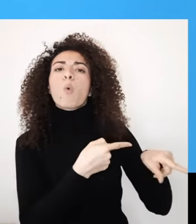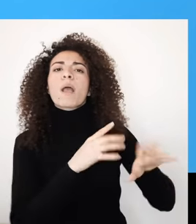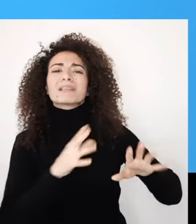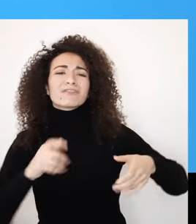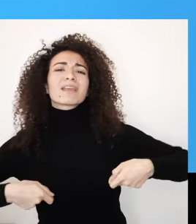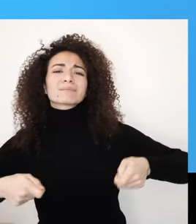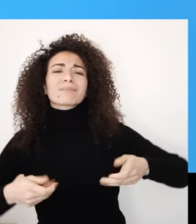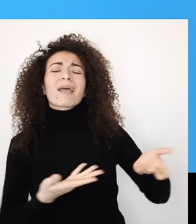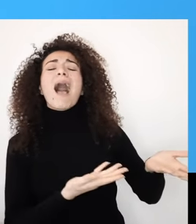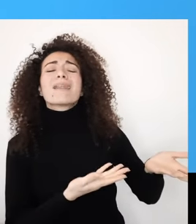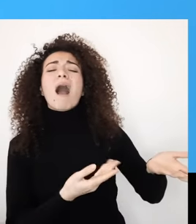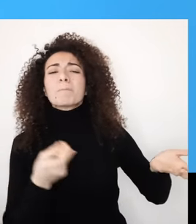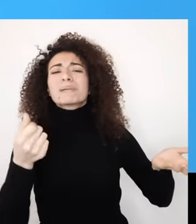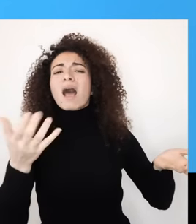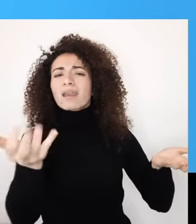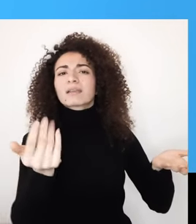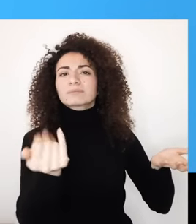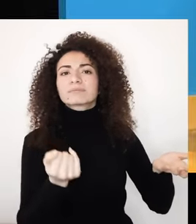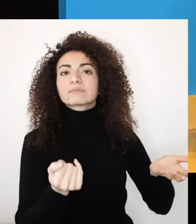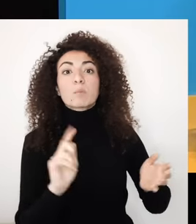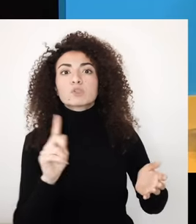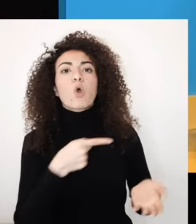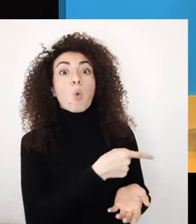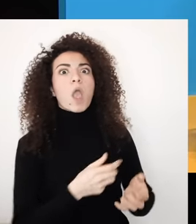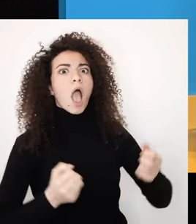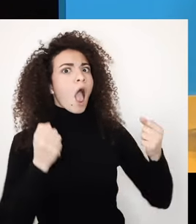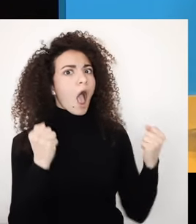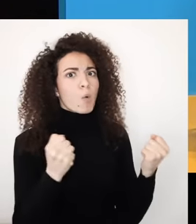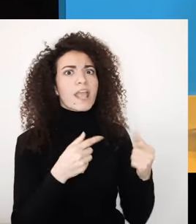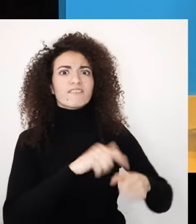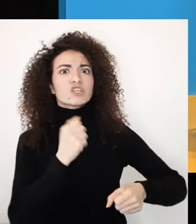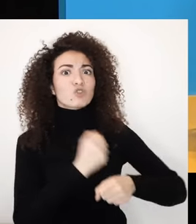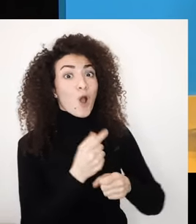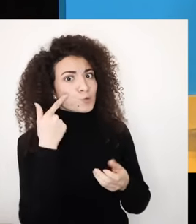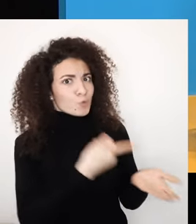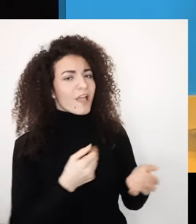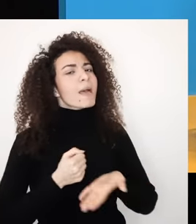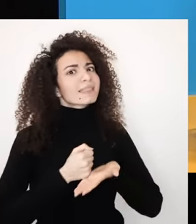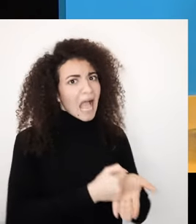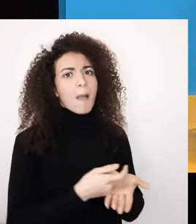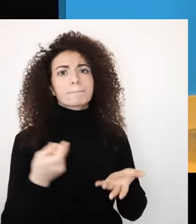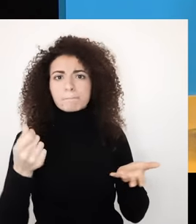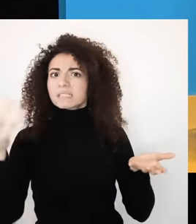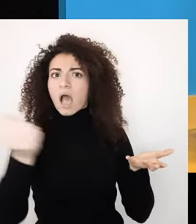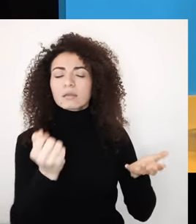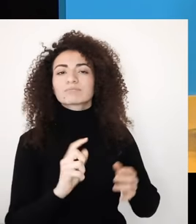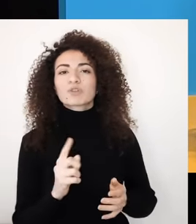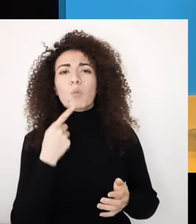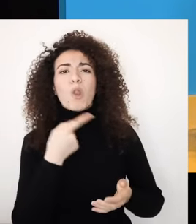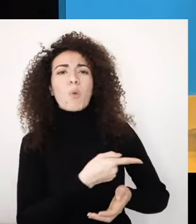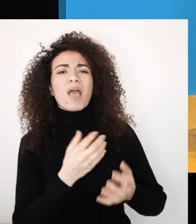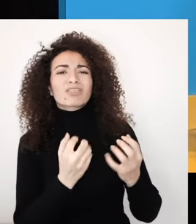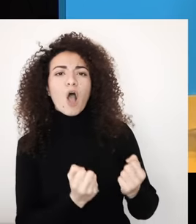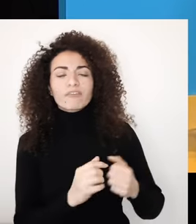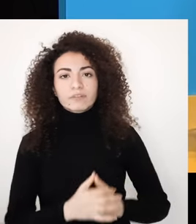بتقدم كرمزة الضعف والنقص الدور البطولي لفهم هالصورة أو الدور راح نشارككم